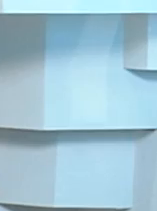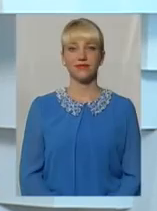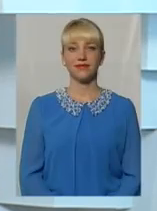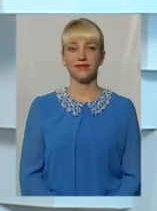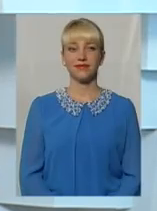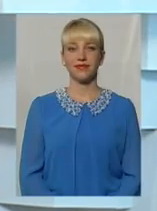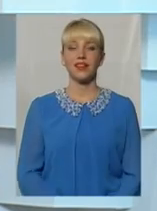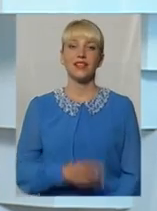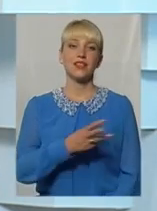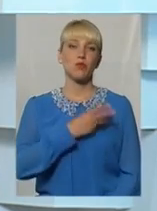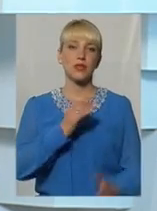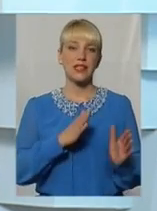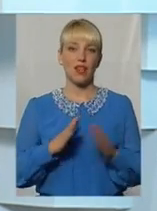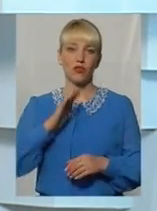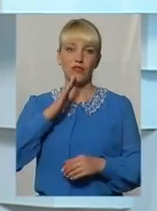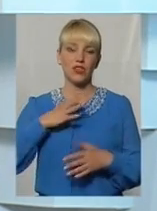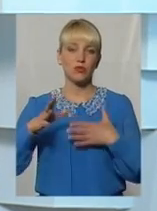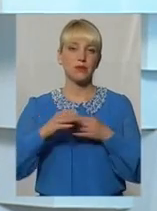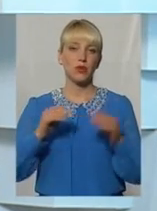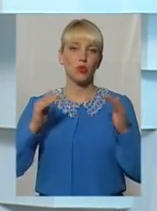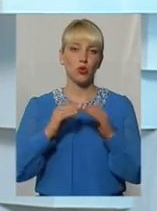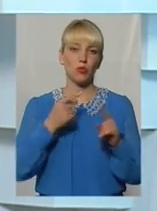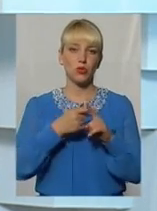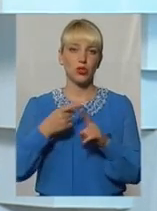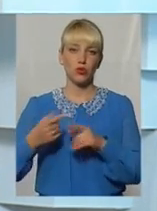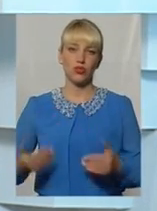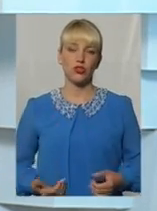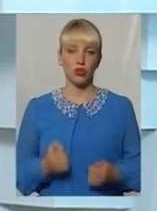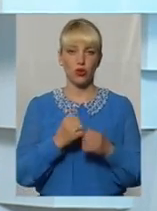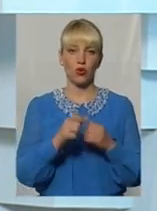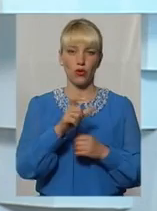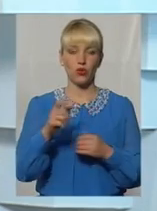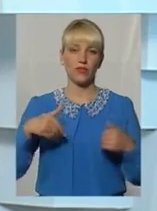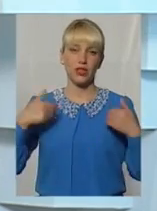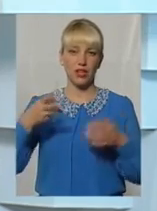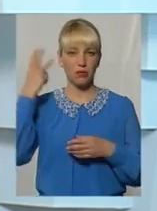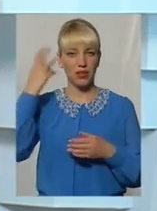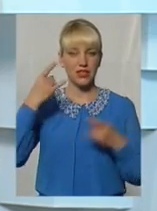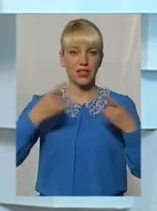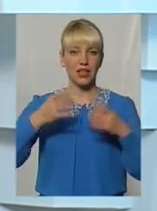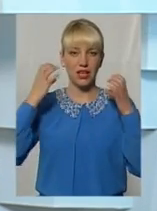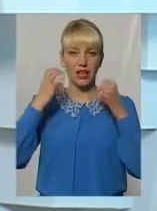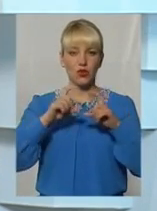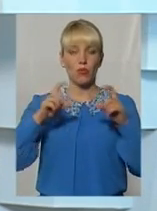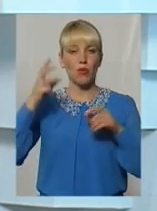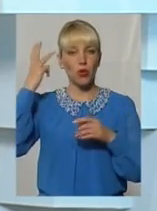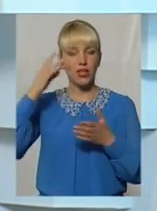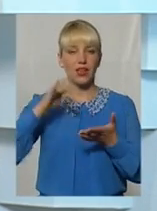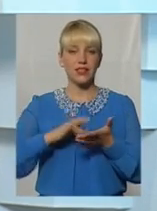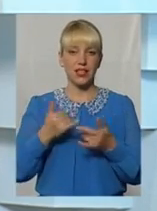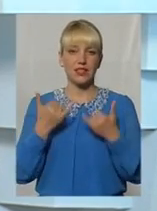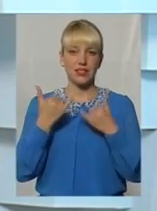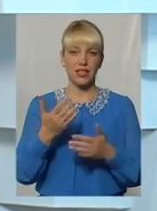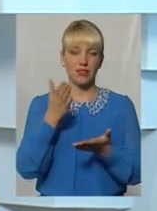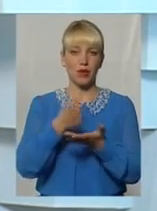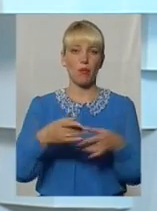Із побажаннями злагоди у нашому спільному домі та позитиву житті кожного вас вітає Хмельницька телекомпанія Поділля Центр. На часі в